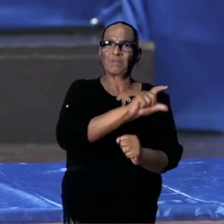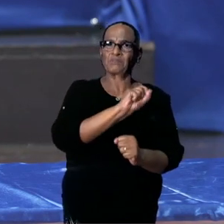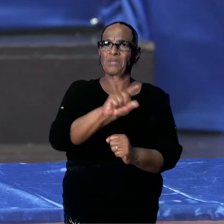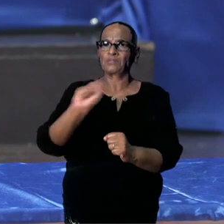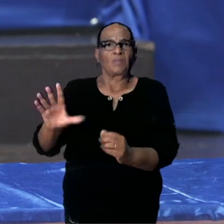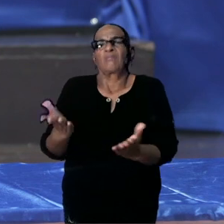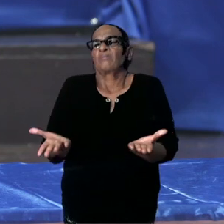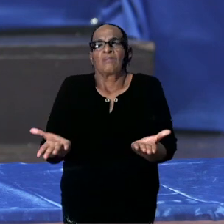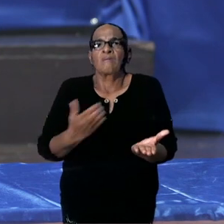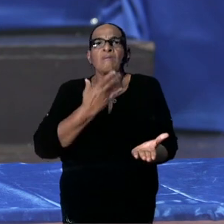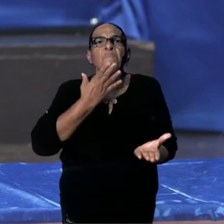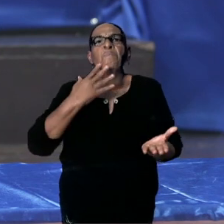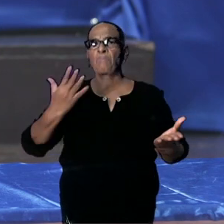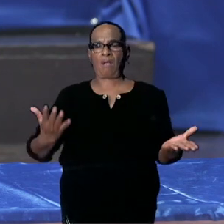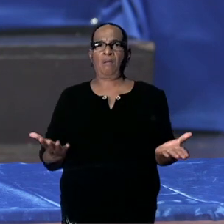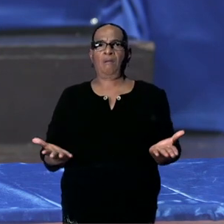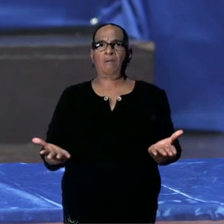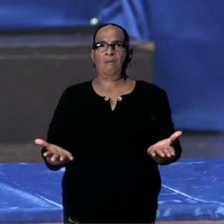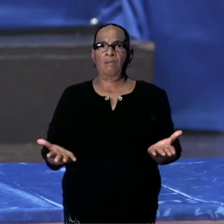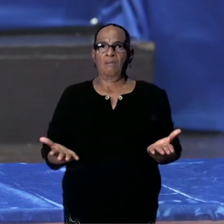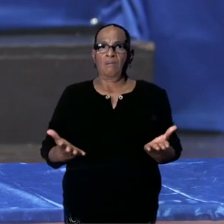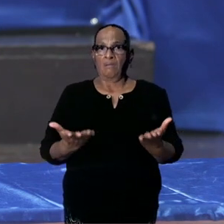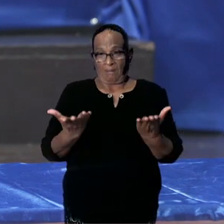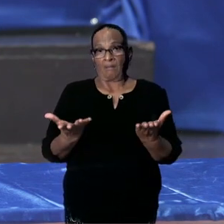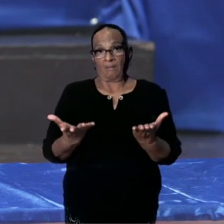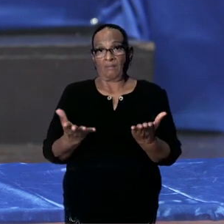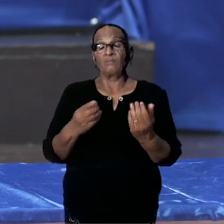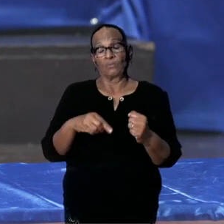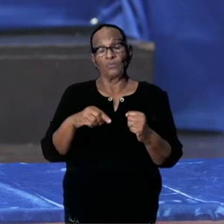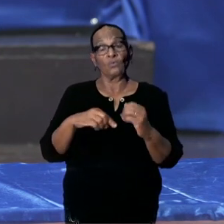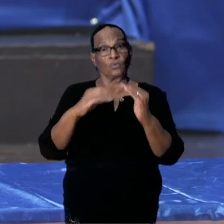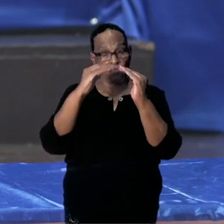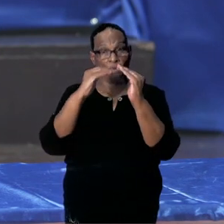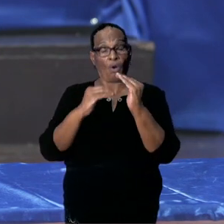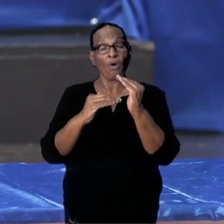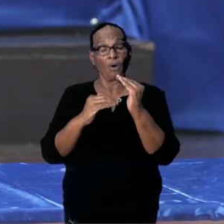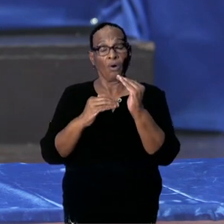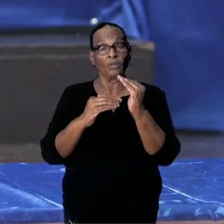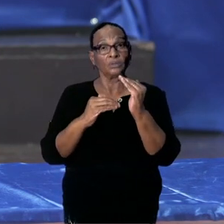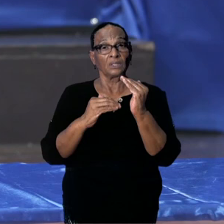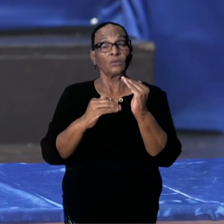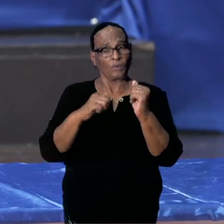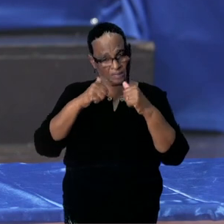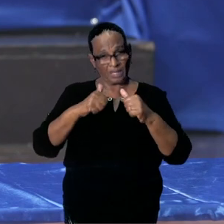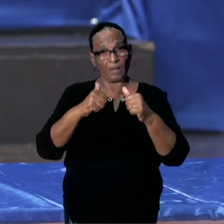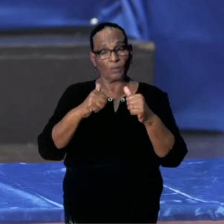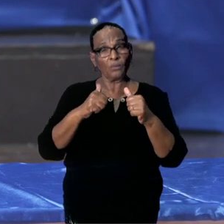van dokter Ori, de R is nu weliswaar onder 1, 0.59.